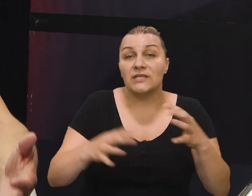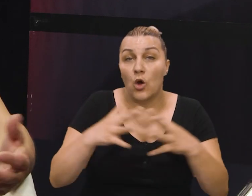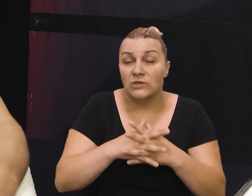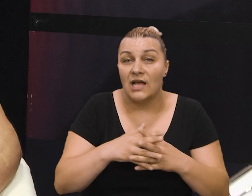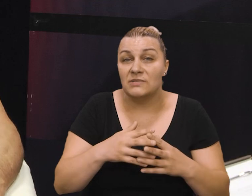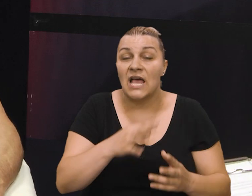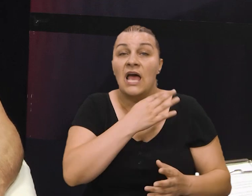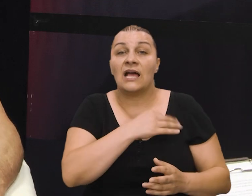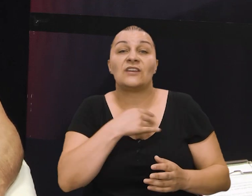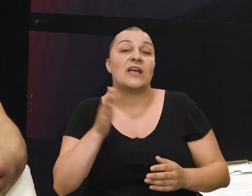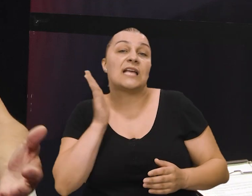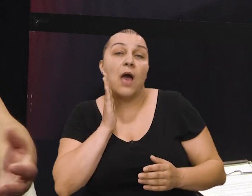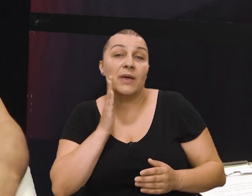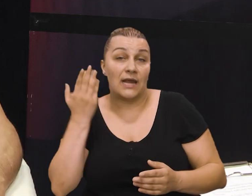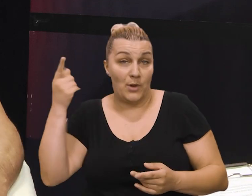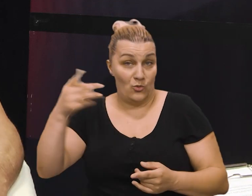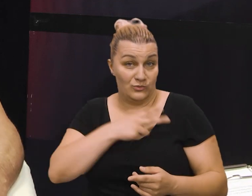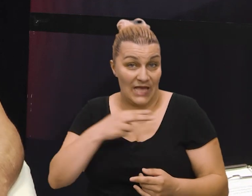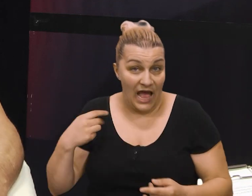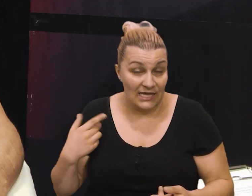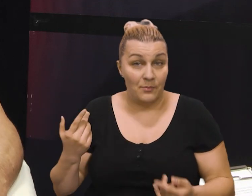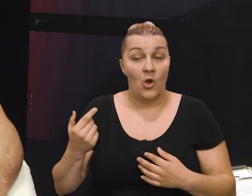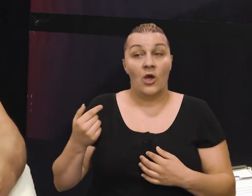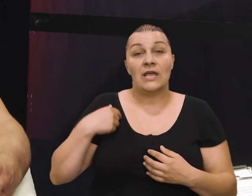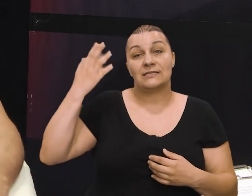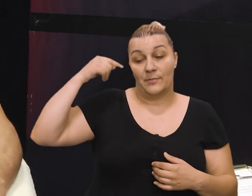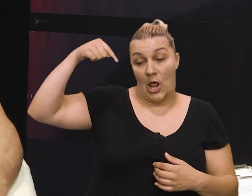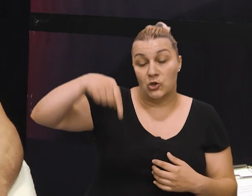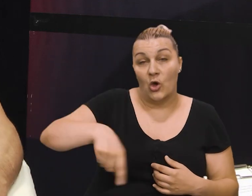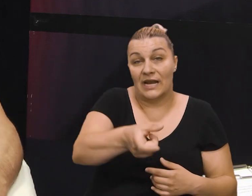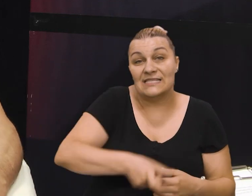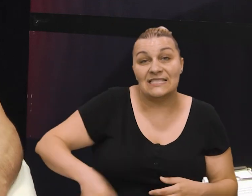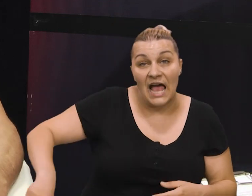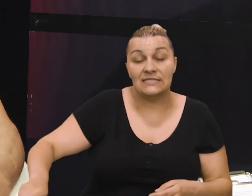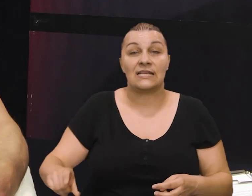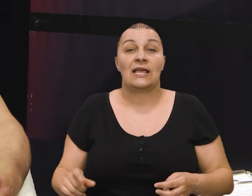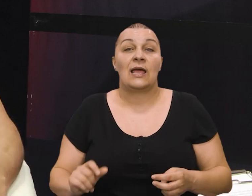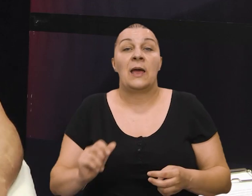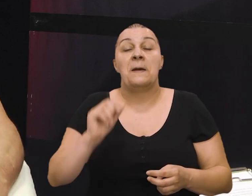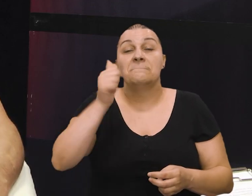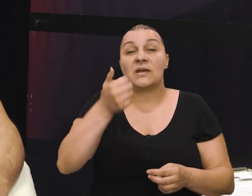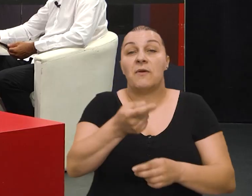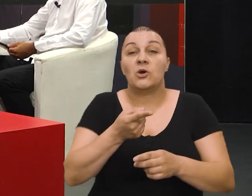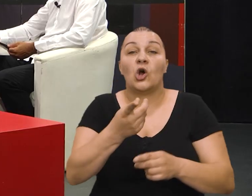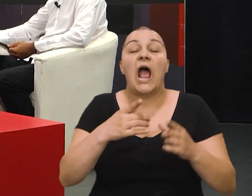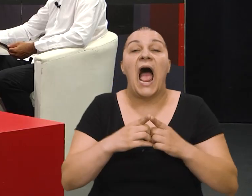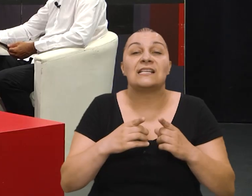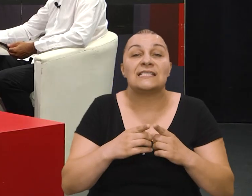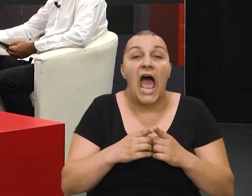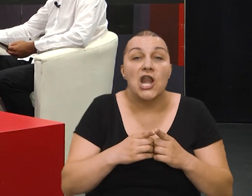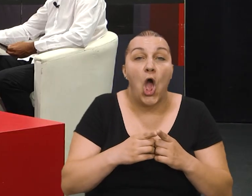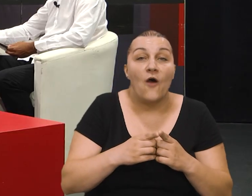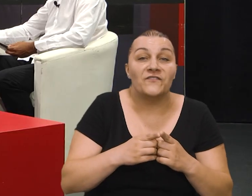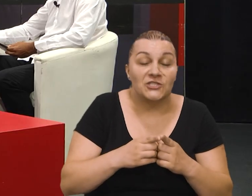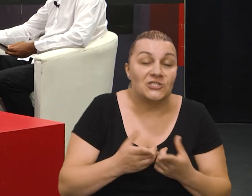nogometnu utakmicu Hrvatska, Amerika u Zagrebu, evo moja malenkost je bila dolje na Tartan stazi. I sa prvim pogodkom našeg Aljaša Asanovića.